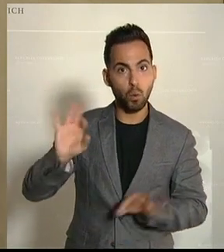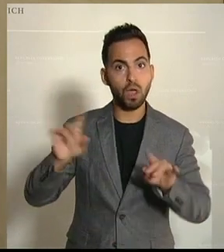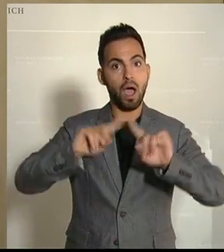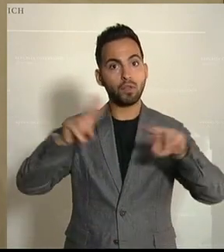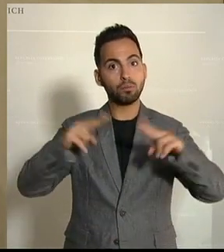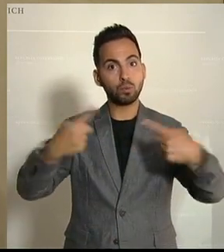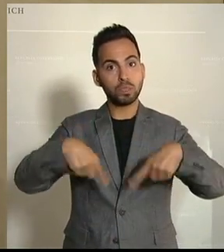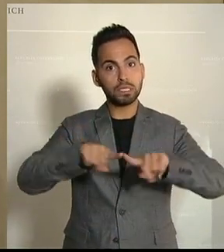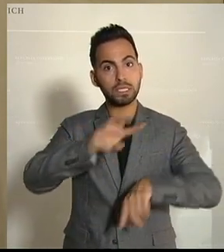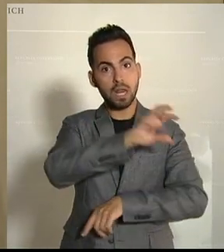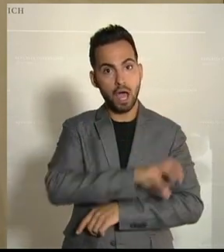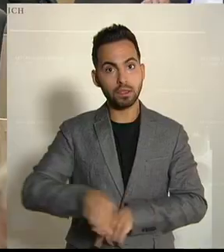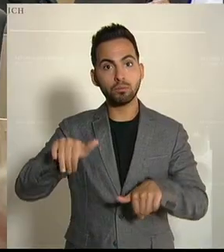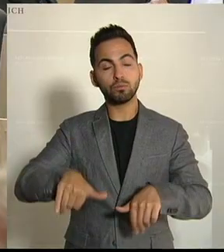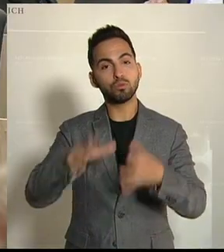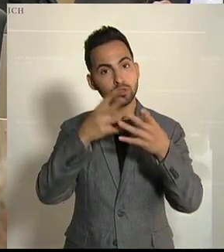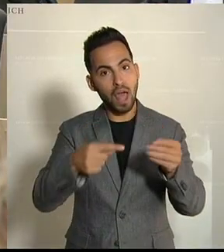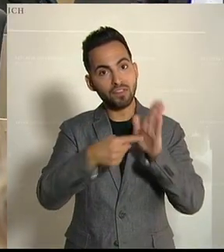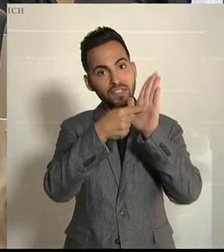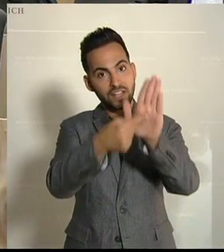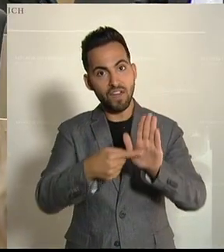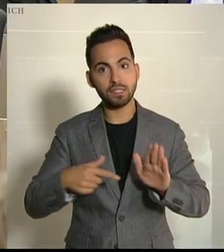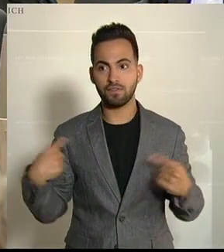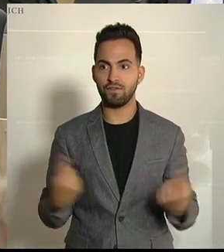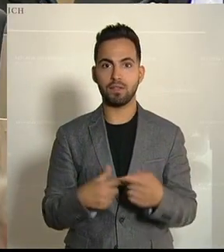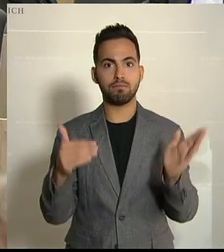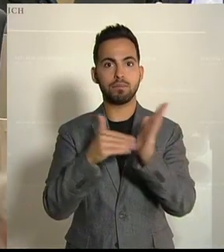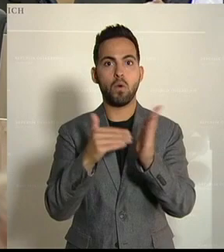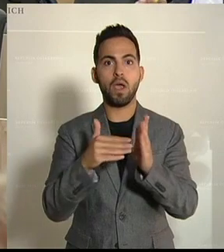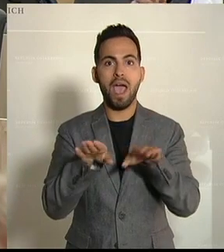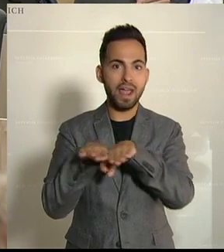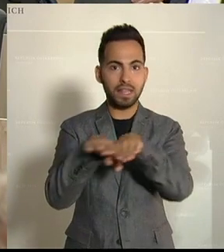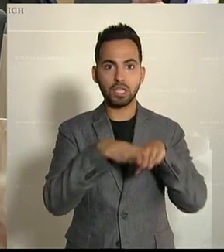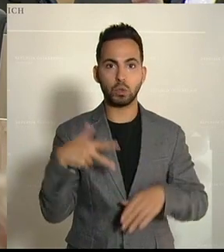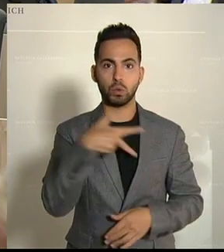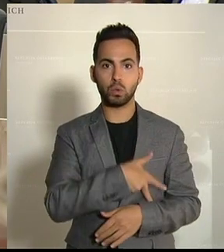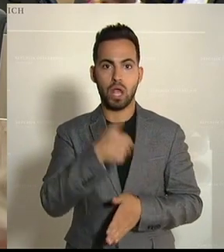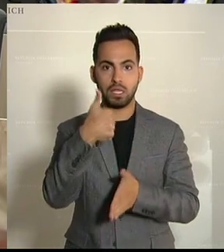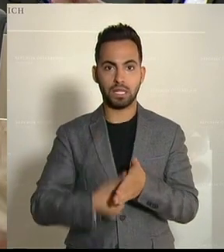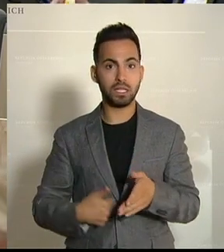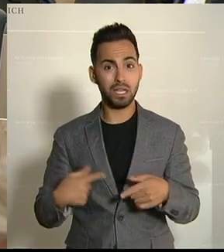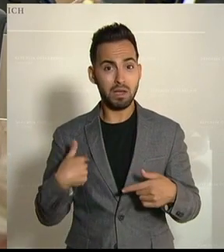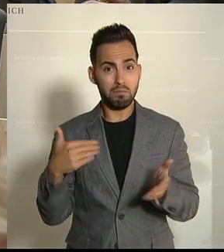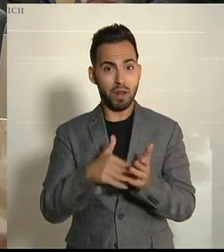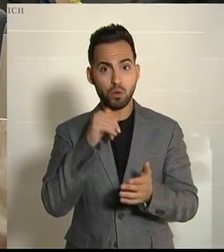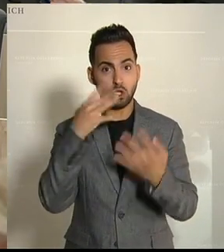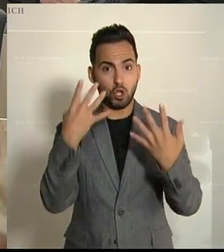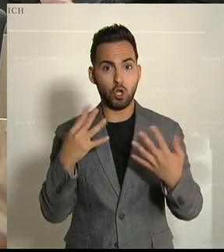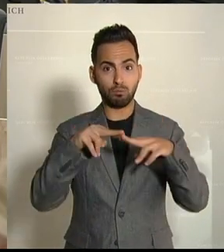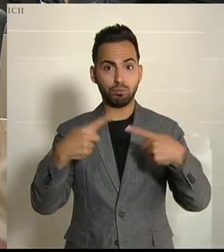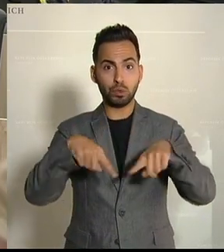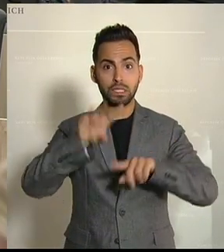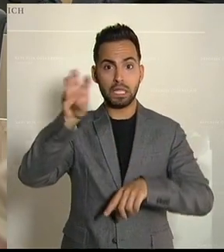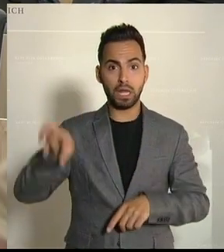Bundesländer darauf sanft hinzuweisen, dass wir einen einheitlichen Sozialstandard haben wollen. Ich brauche keine neuen Bundesländer mit neuen